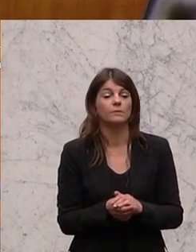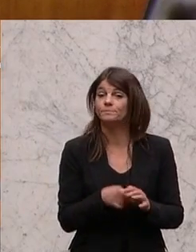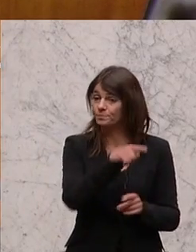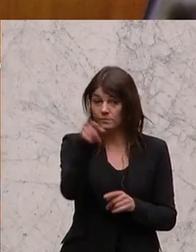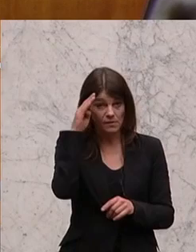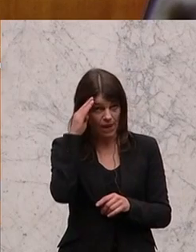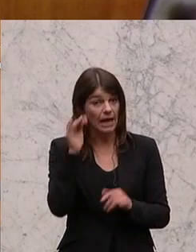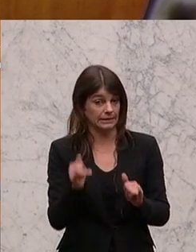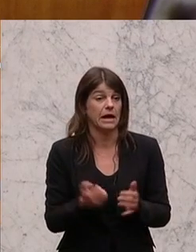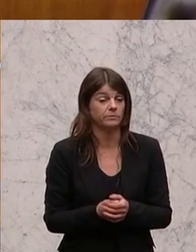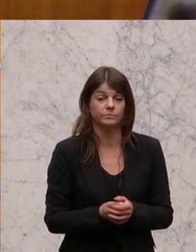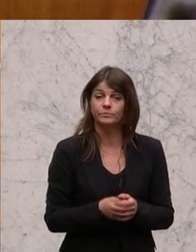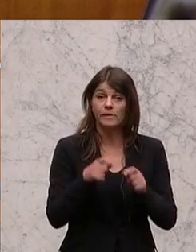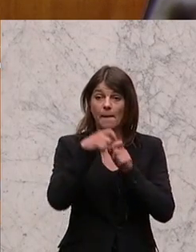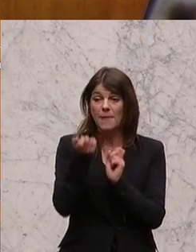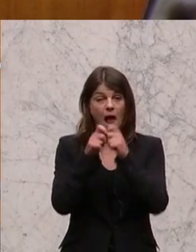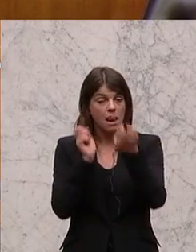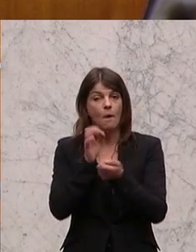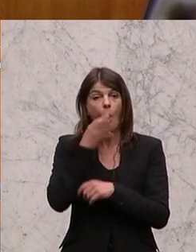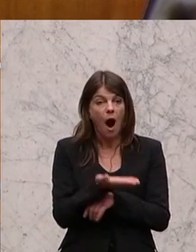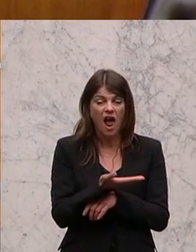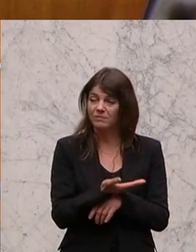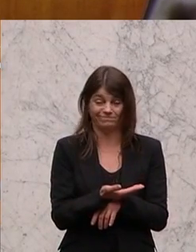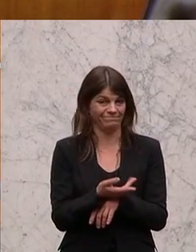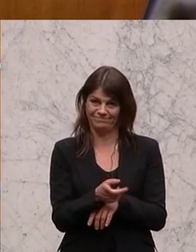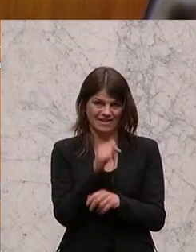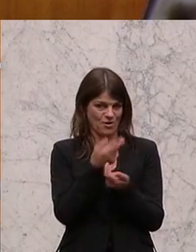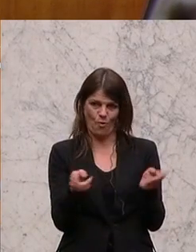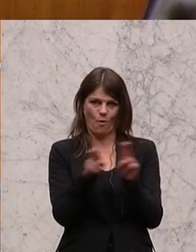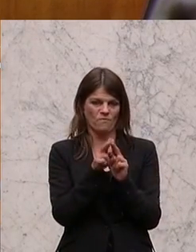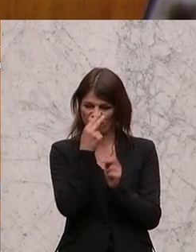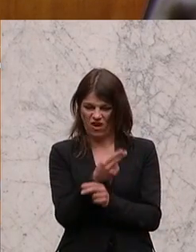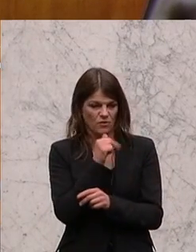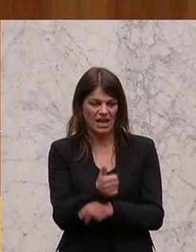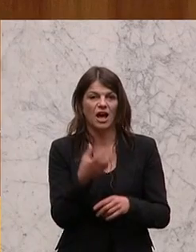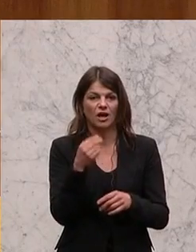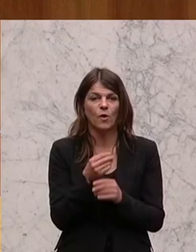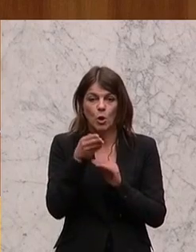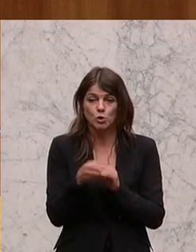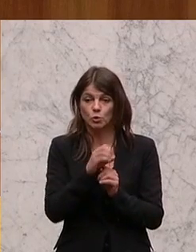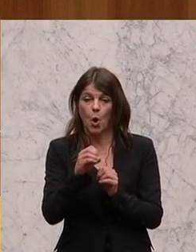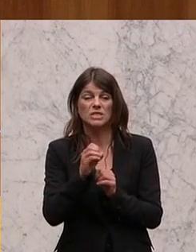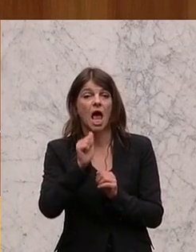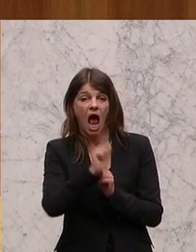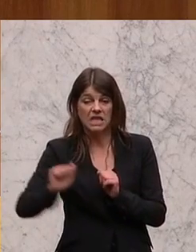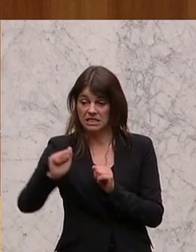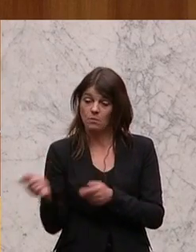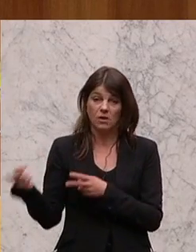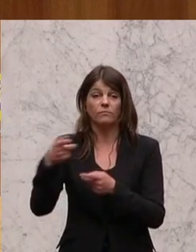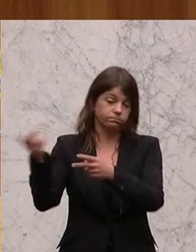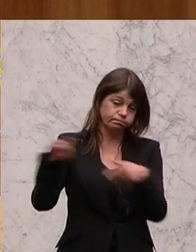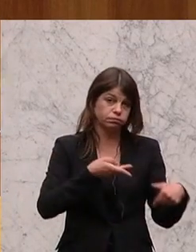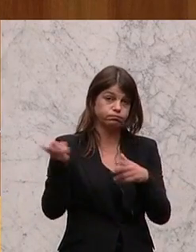Und wir wissen alle, dass das Palmöl alles andere als ökologisch ist. Es wird von Südostasien meistens hergekarrt.